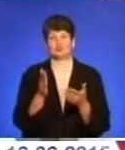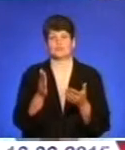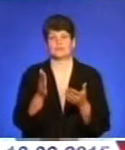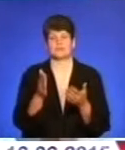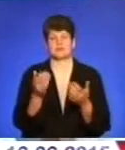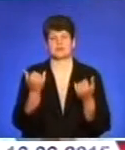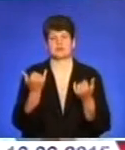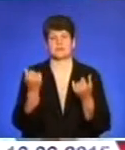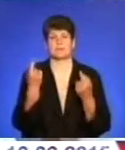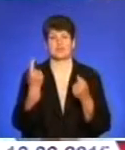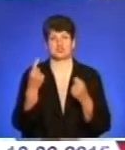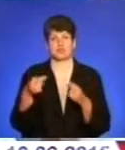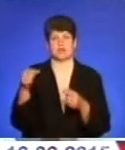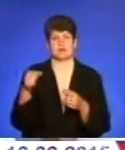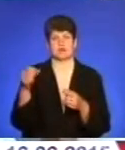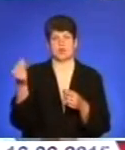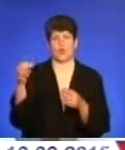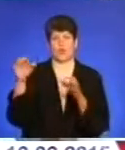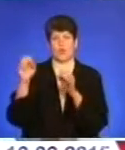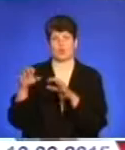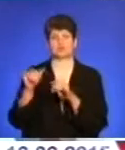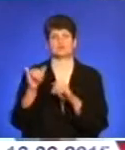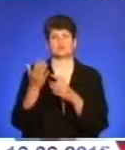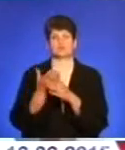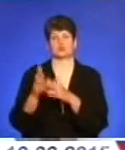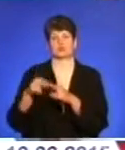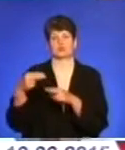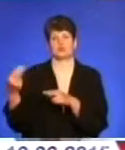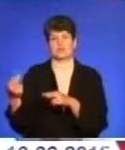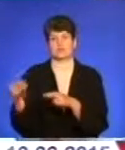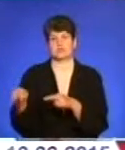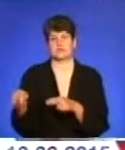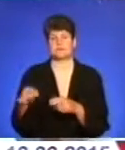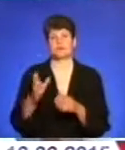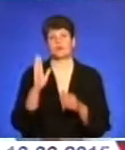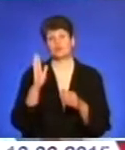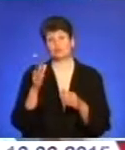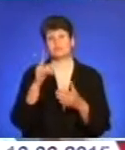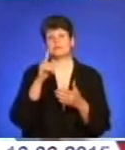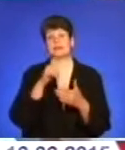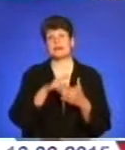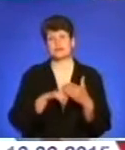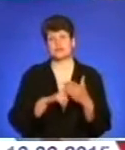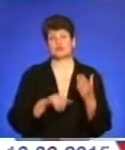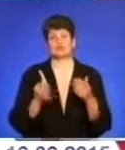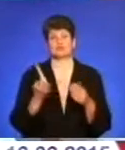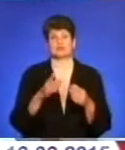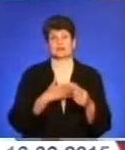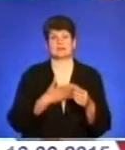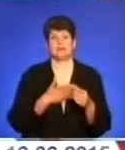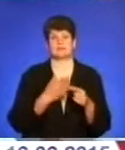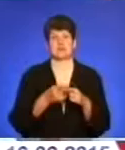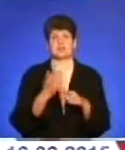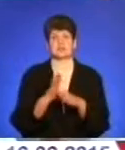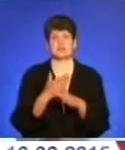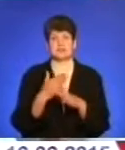сьогоднішній перший кошик, де він буде субсидіюватись. Будемо надіятись, що для нас, а ми є частина тої